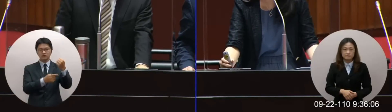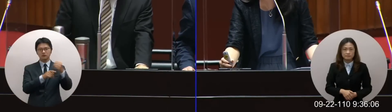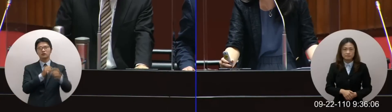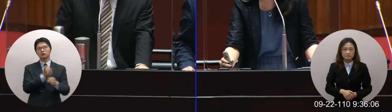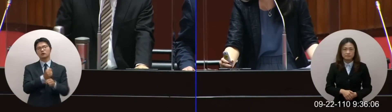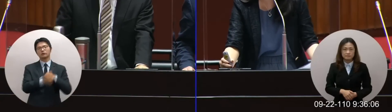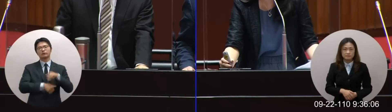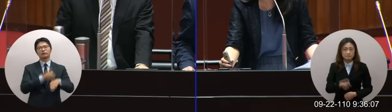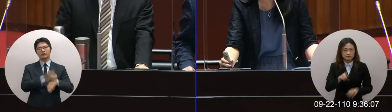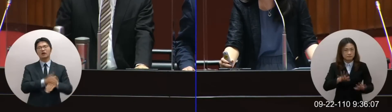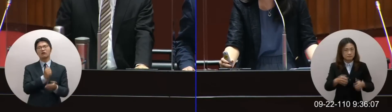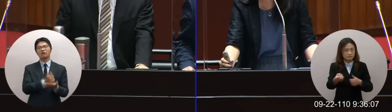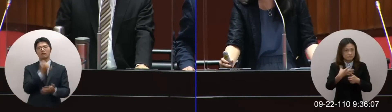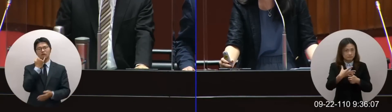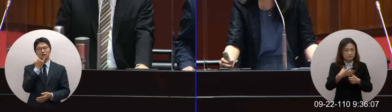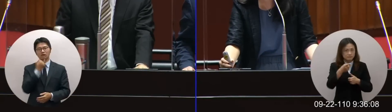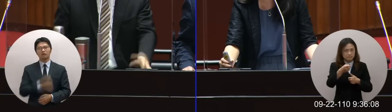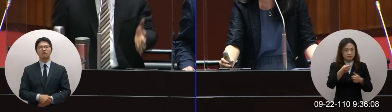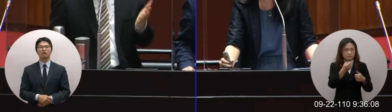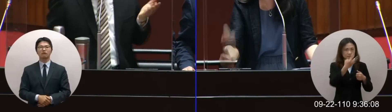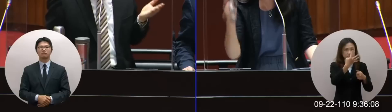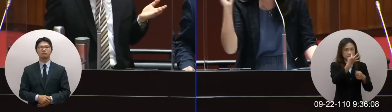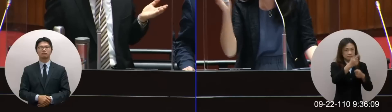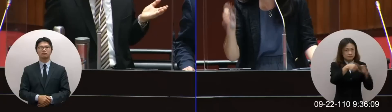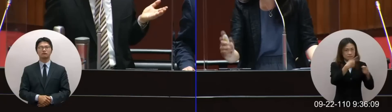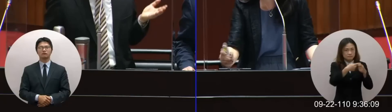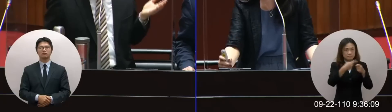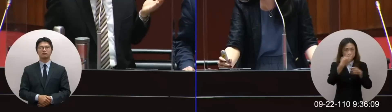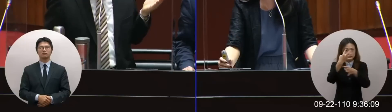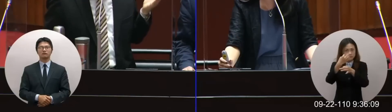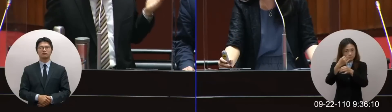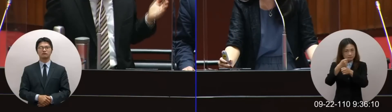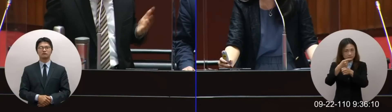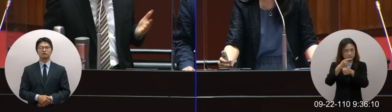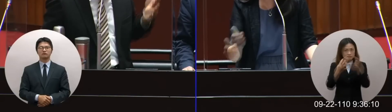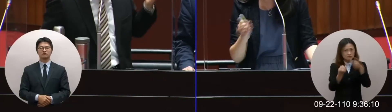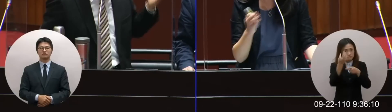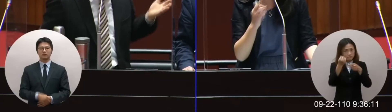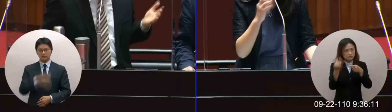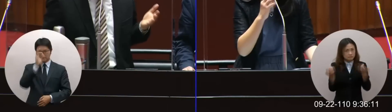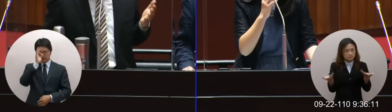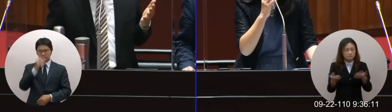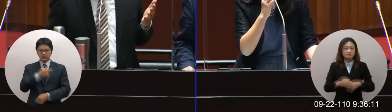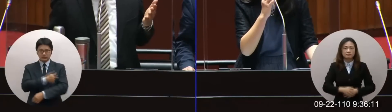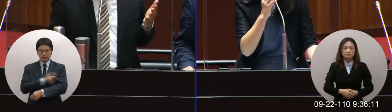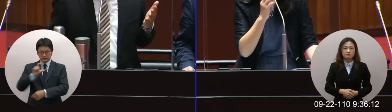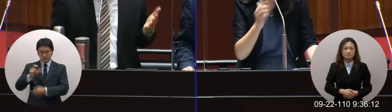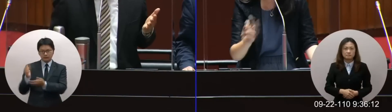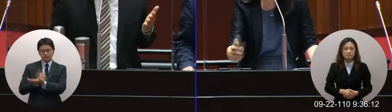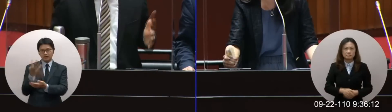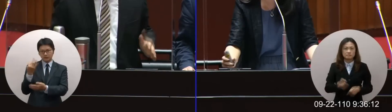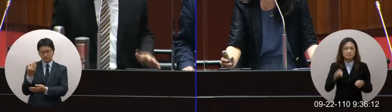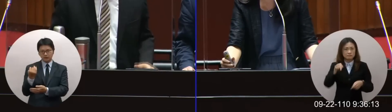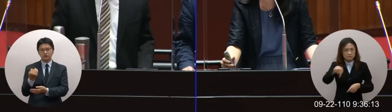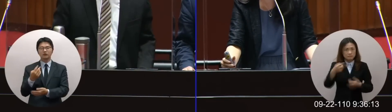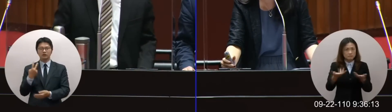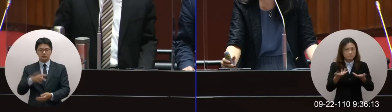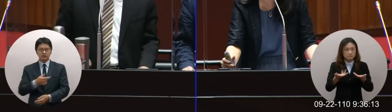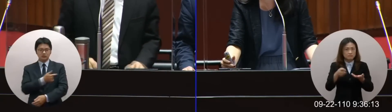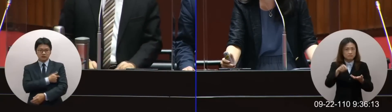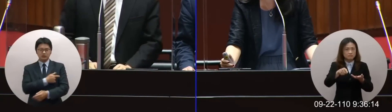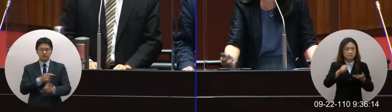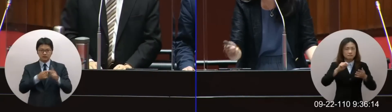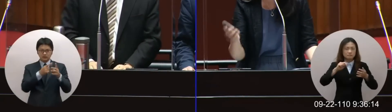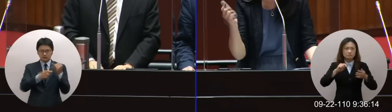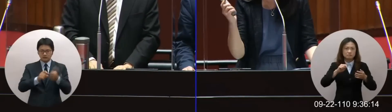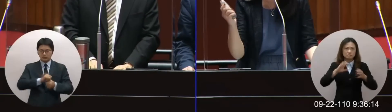所以你告訴我你要在幾年幾月的時候達到這個百分比就有多少到這個問題我們指揮中心在國家級的防疫政